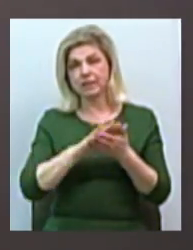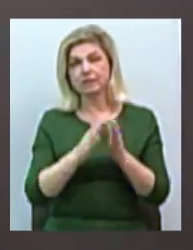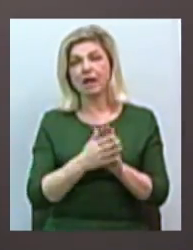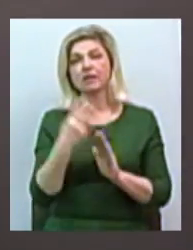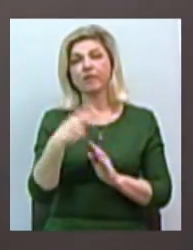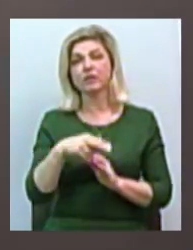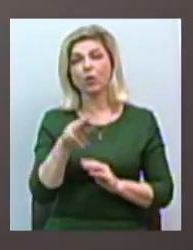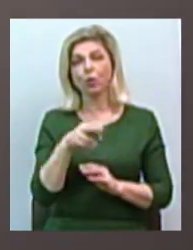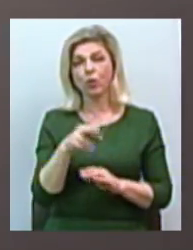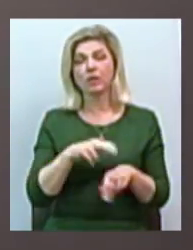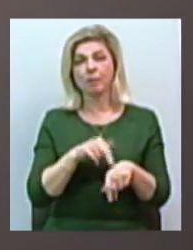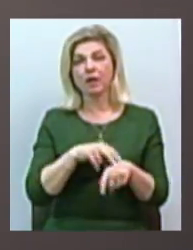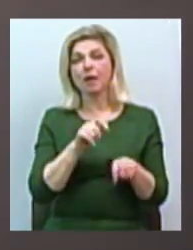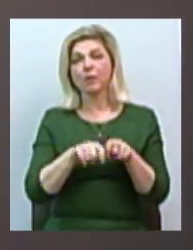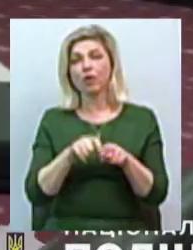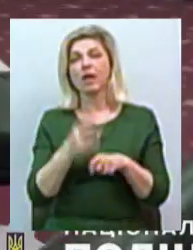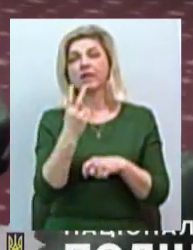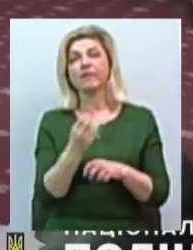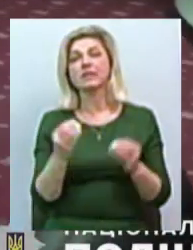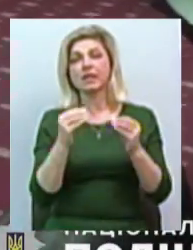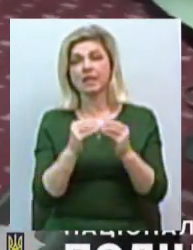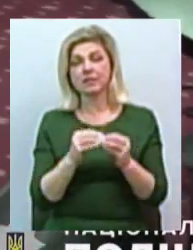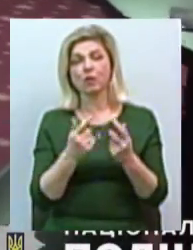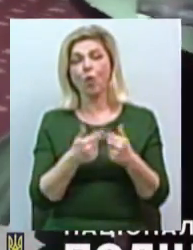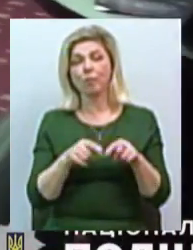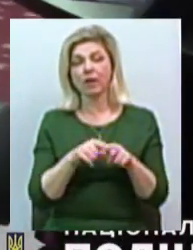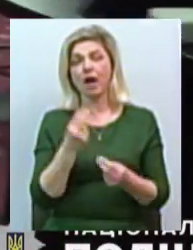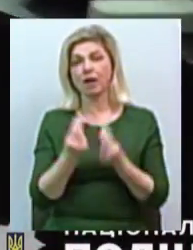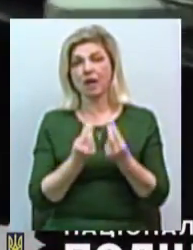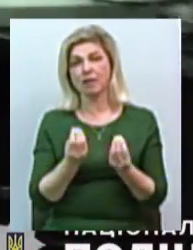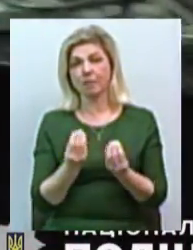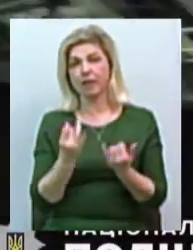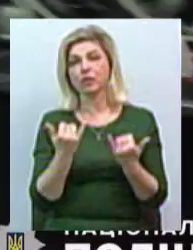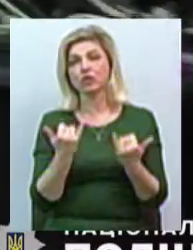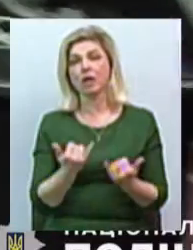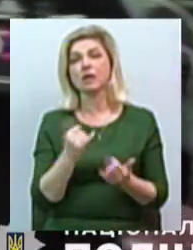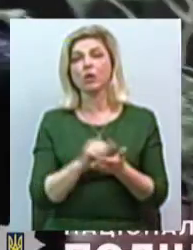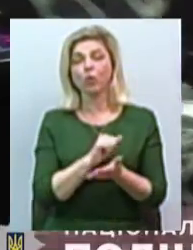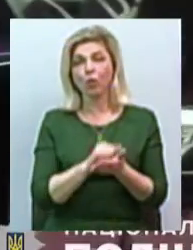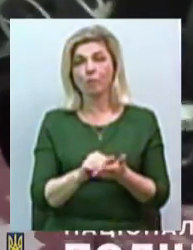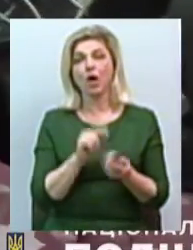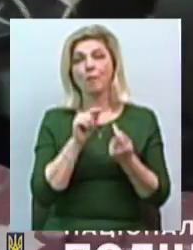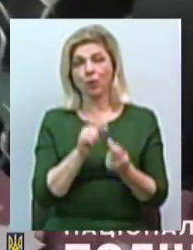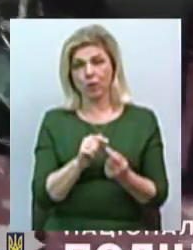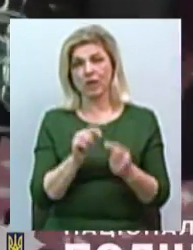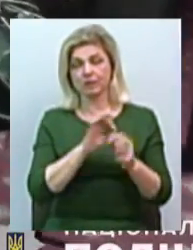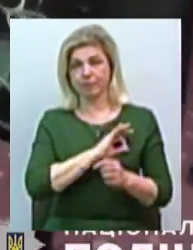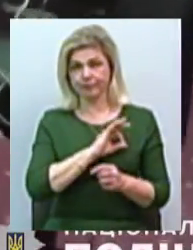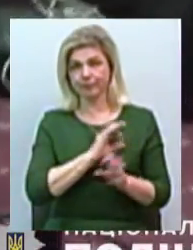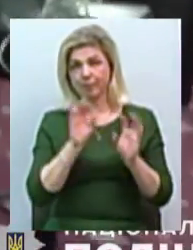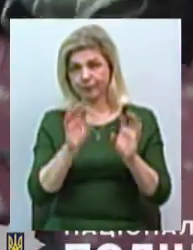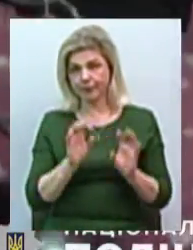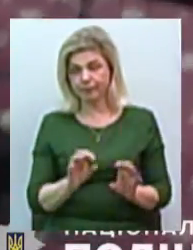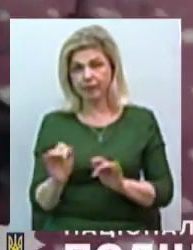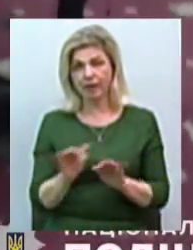правоохоронці перевірили та закрили 210 об'єктів грального бізнесу, по п'яти наразі проводиться документування протиправної діяльності. Інші на